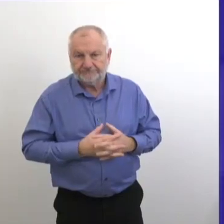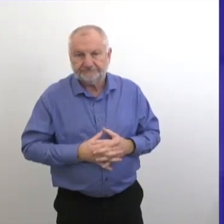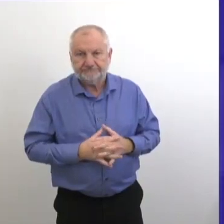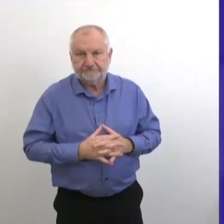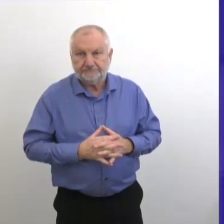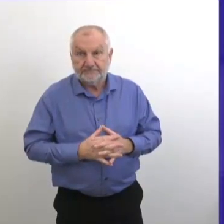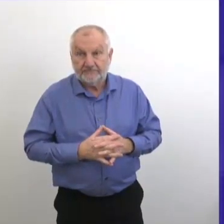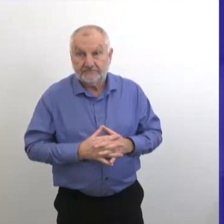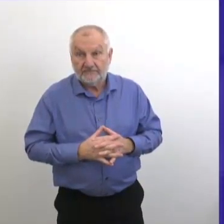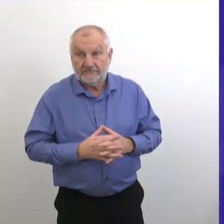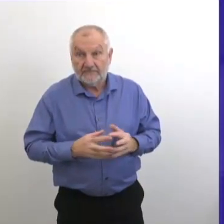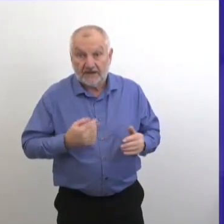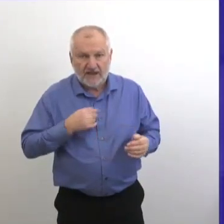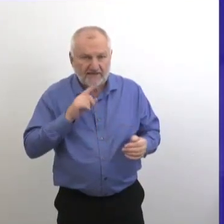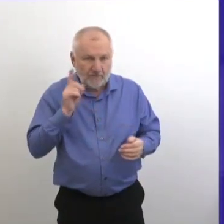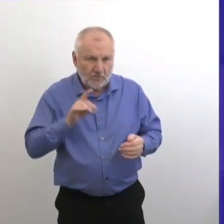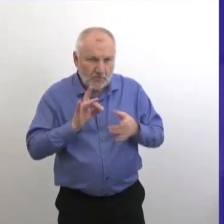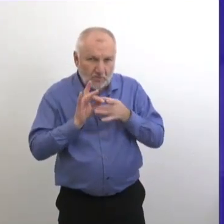Intervention inaudible.